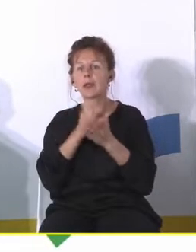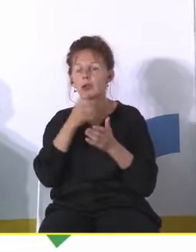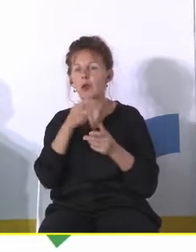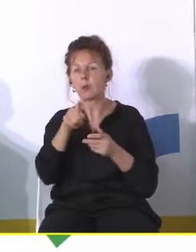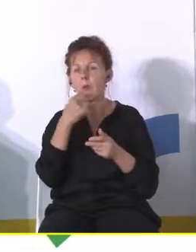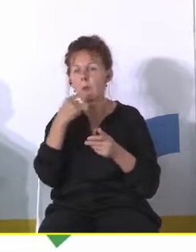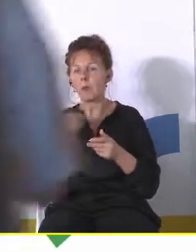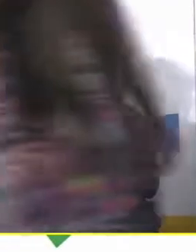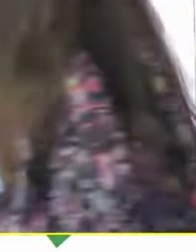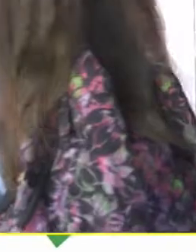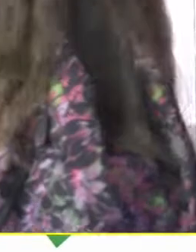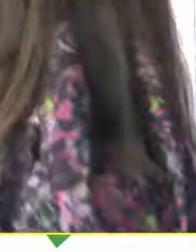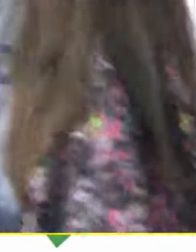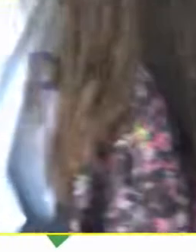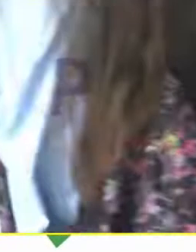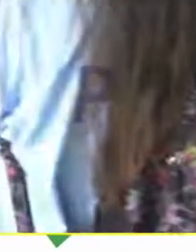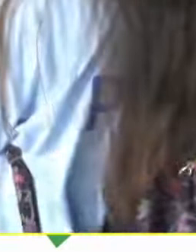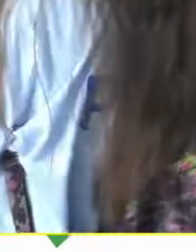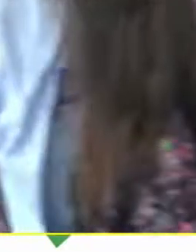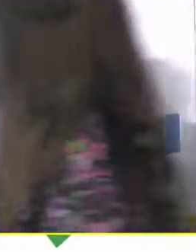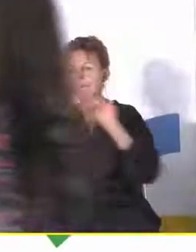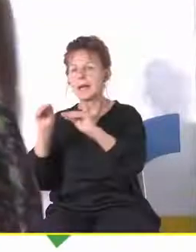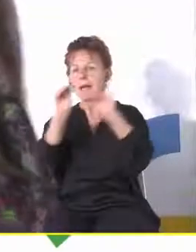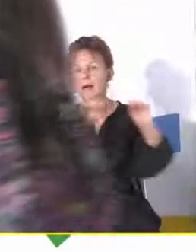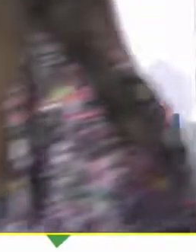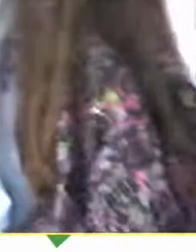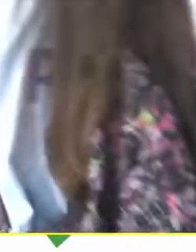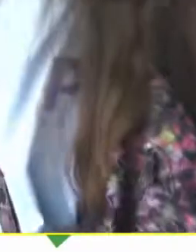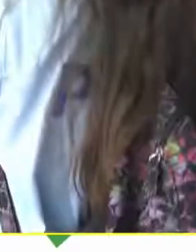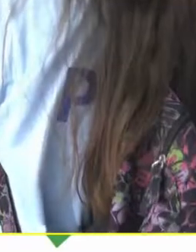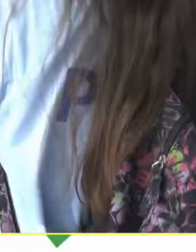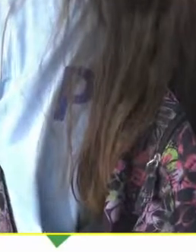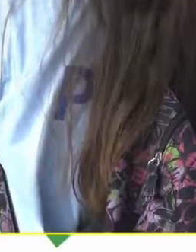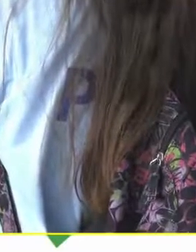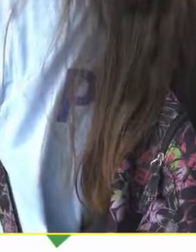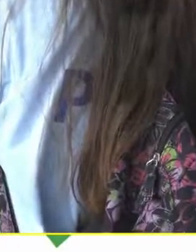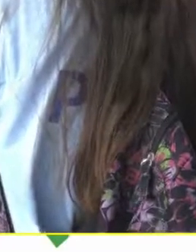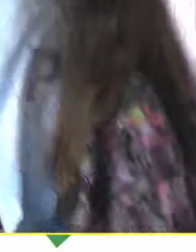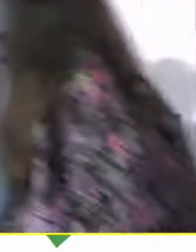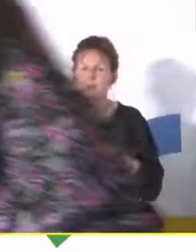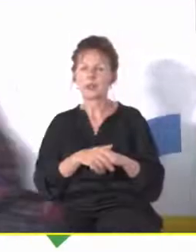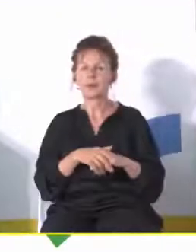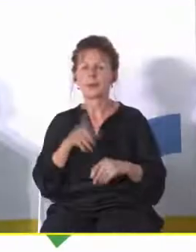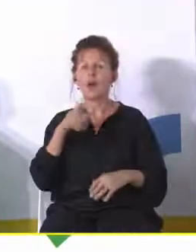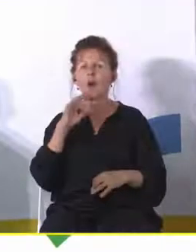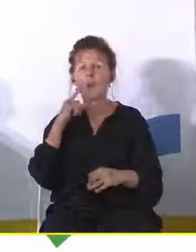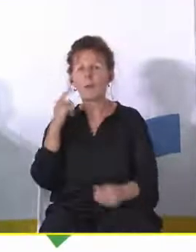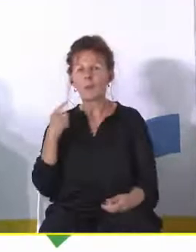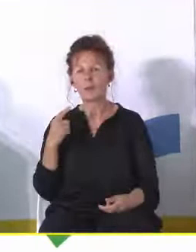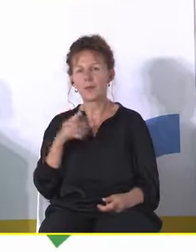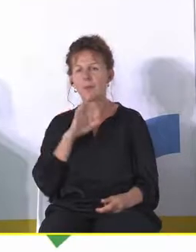migracjach rodzin z małymi dziećmi, ponieważ to będzie tylko i wyłącznie anegdotyczne, więc